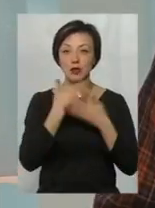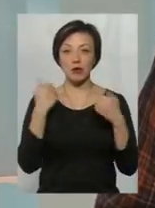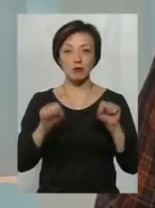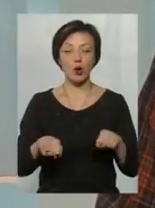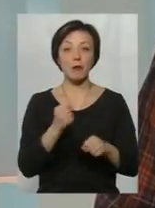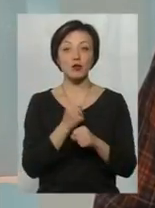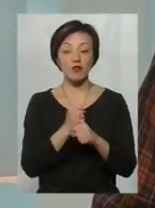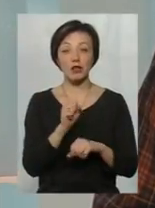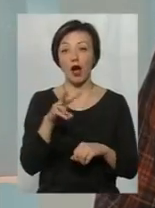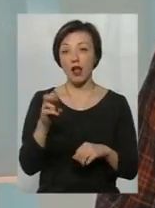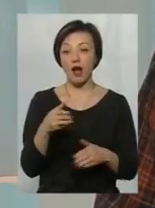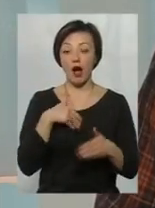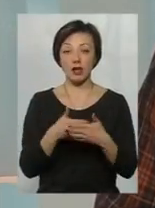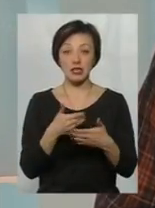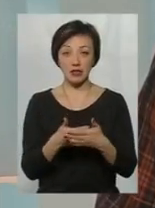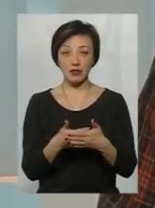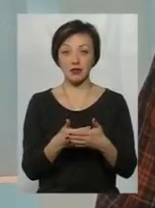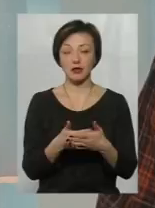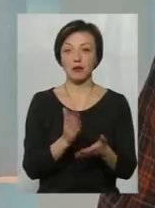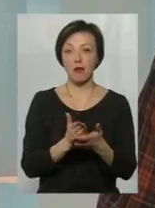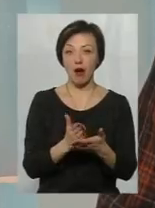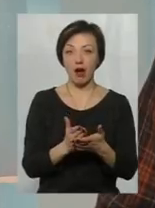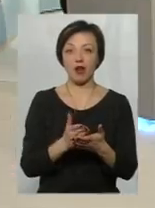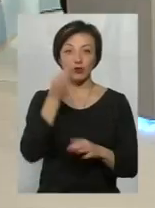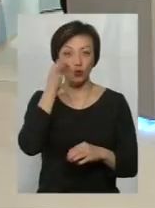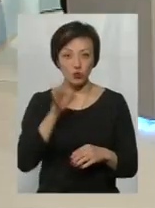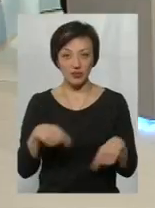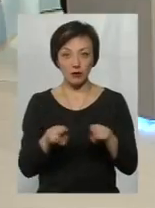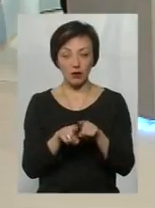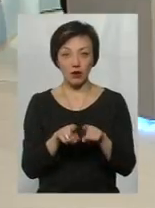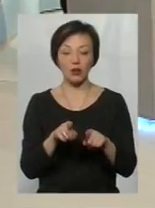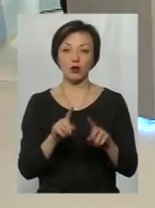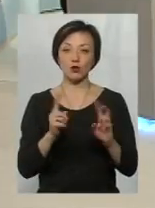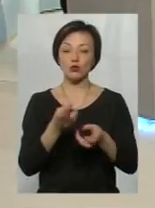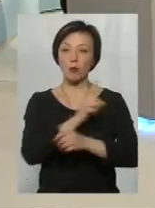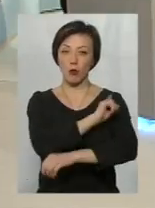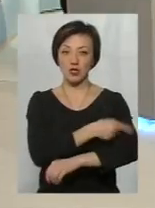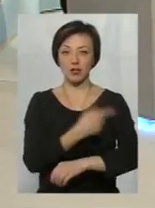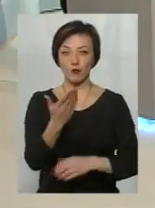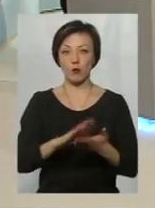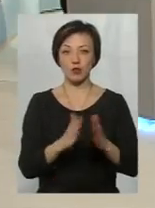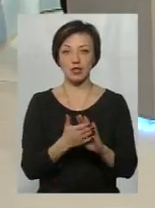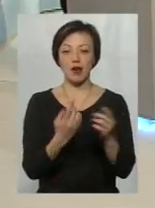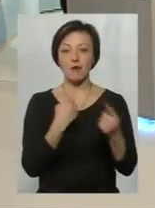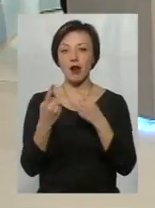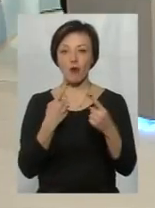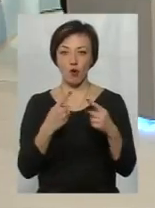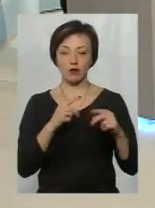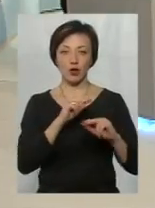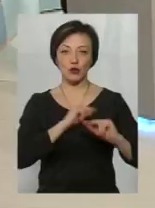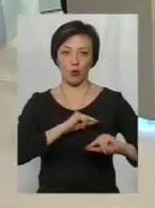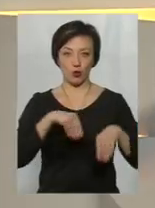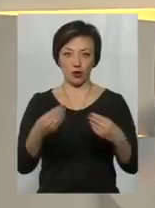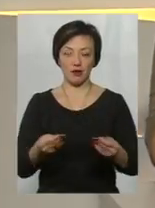працювати, але якщо ти активний активіст і маєш за собою такий багаж, то це дуже посилює твою позицію в переговорах з роботодавцем.